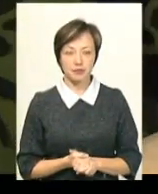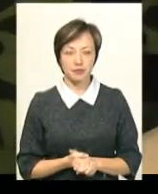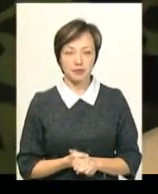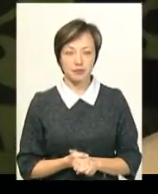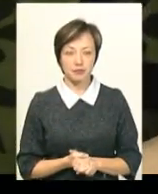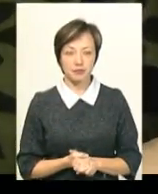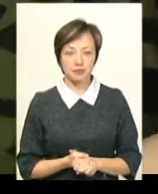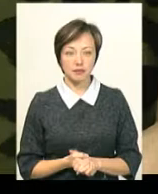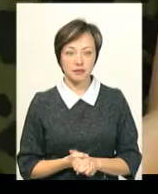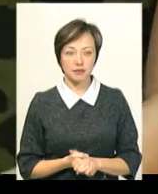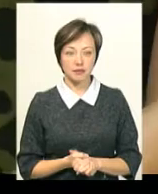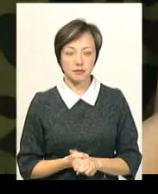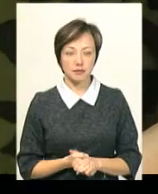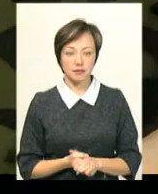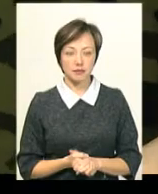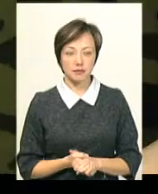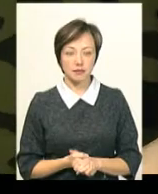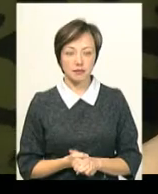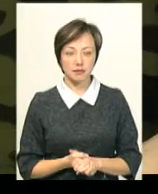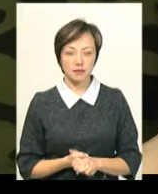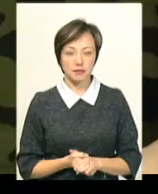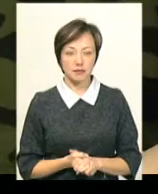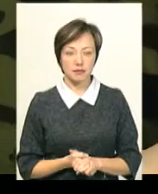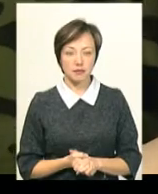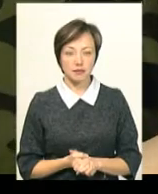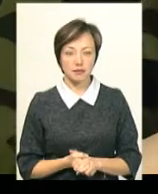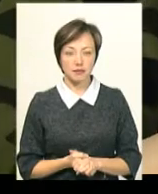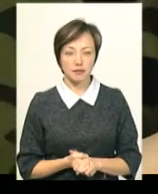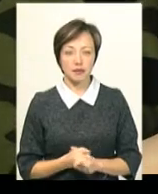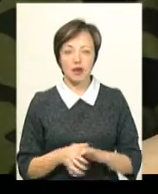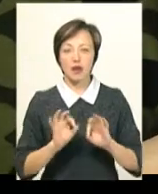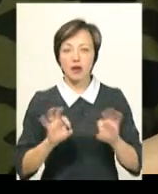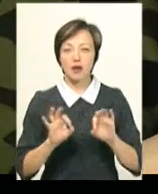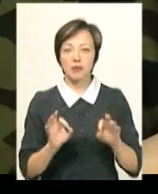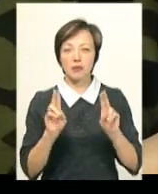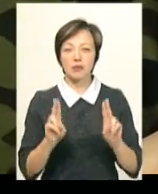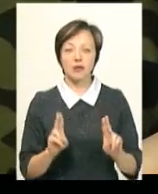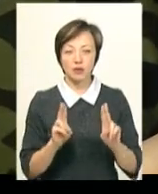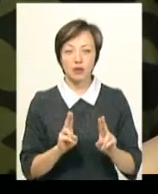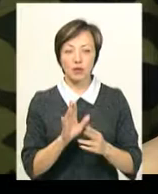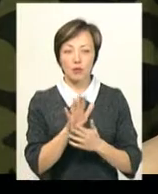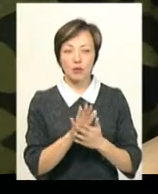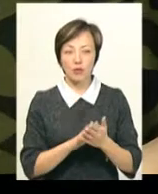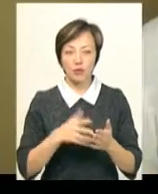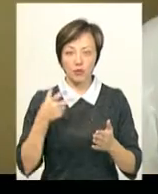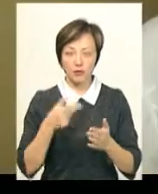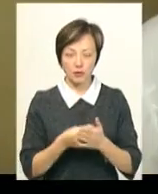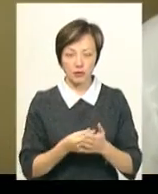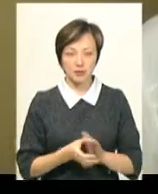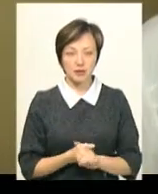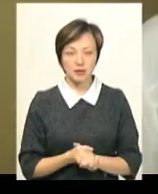спусковому пошлю і віддавляємо. Чекаємо, поки інсулін повністю промякнути шкіру.